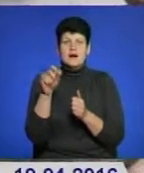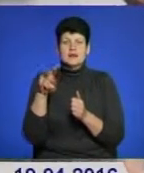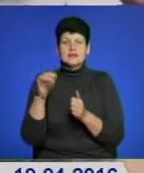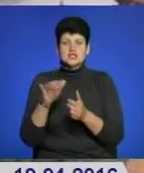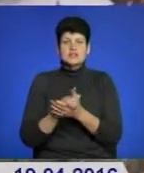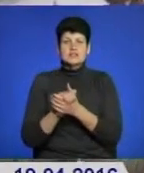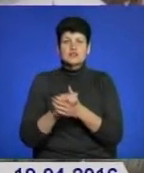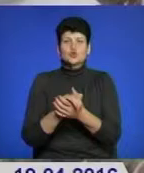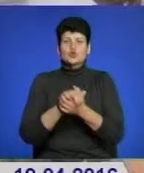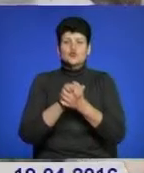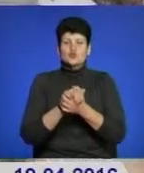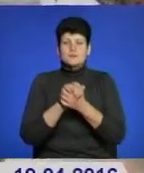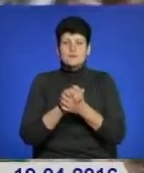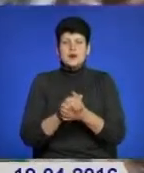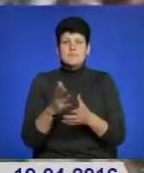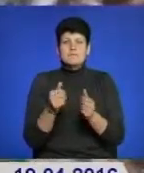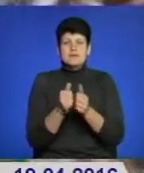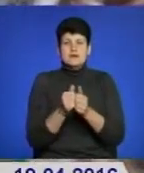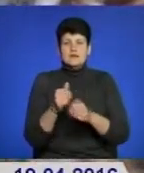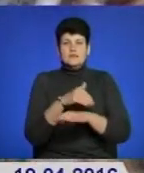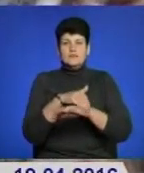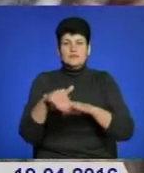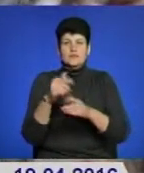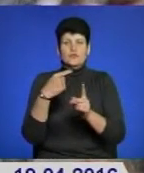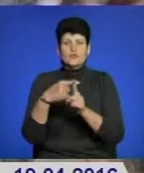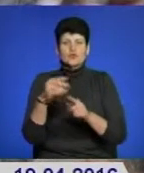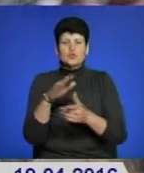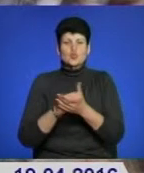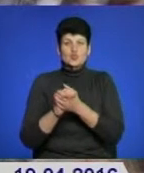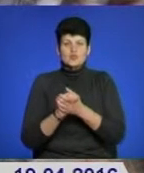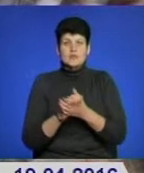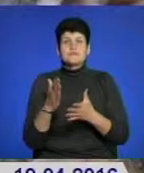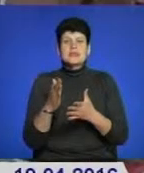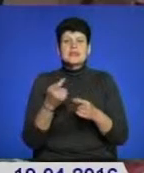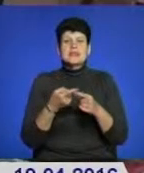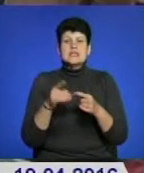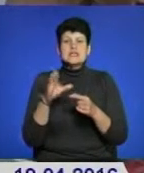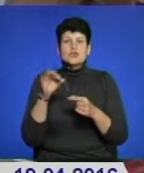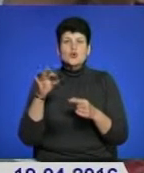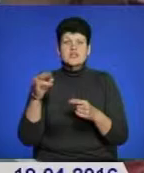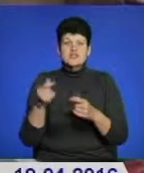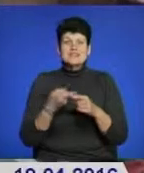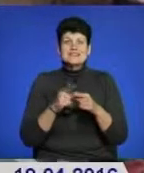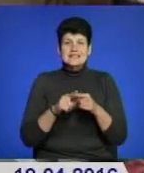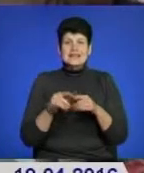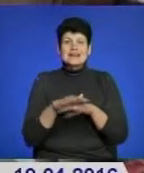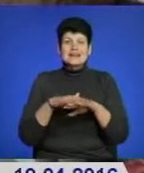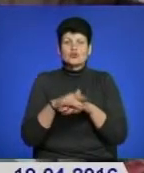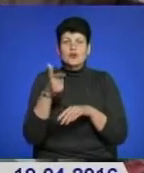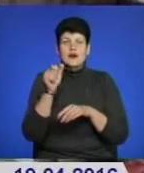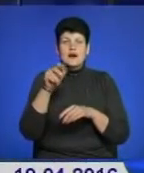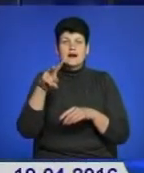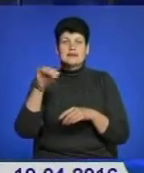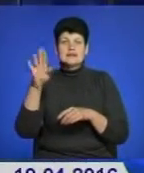– це майданчик на перехрестці вулиці Миру Дружби. А також на масиві Сонячний – це площадка біля ринку Галацький, вулиця